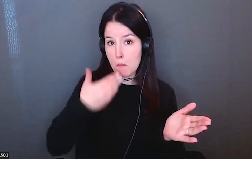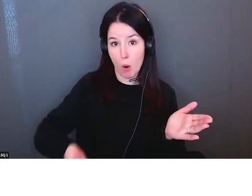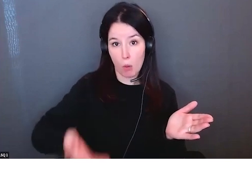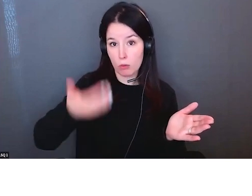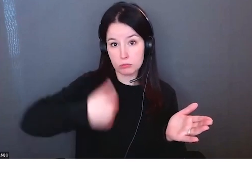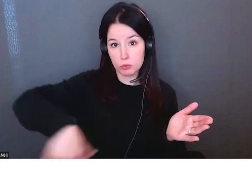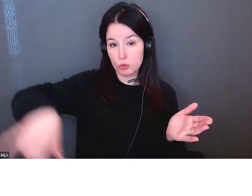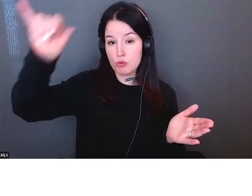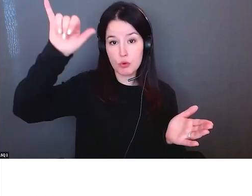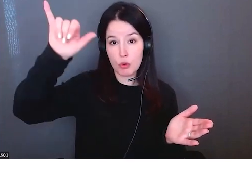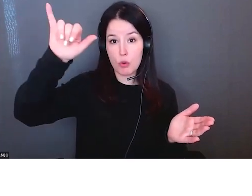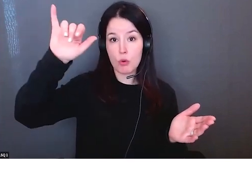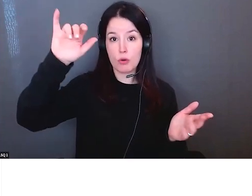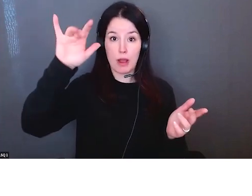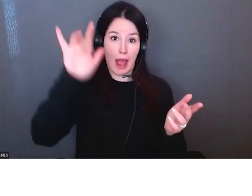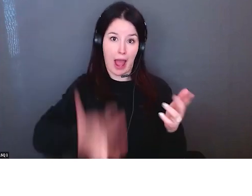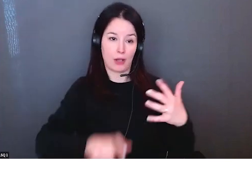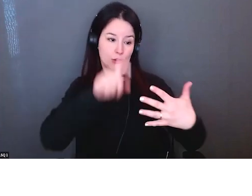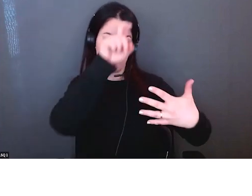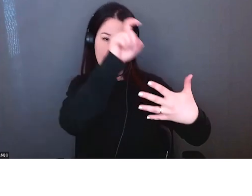important de constater